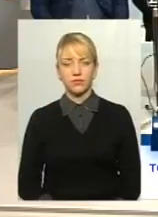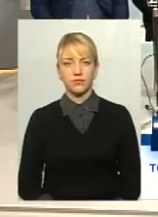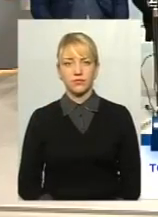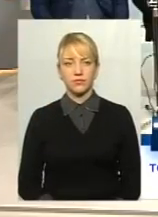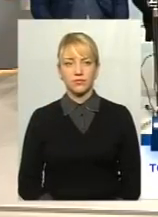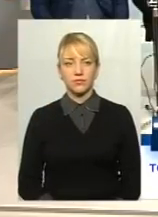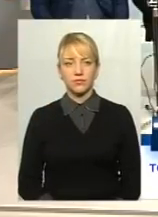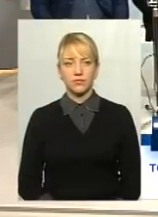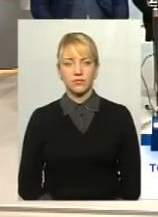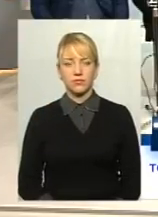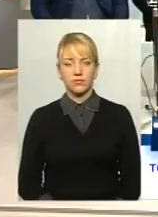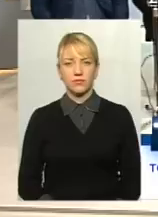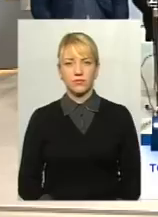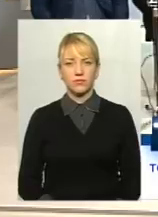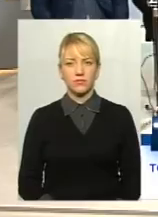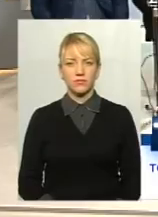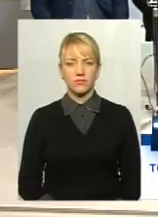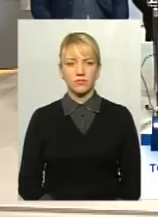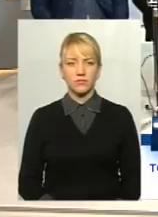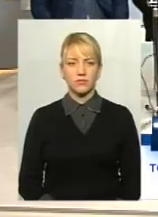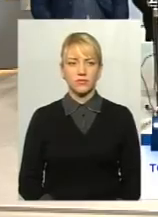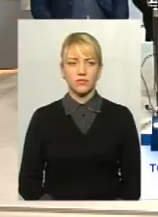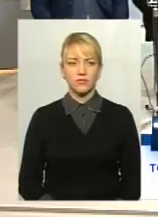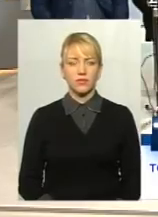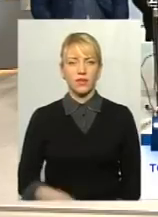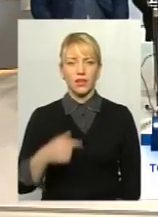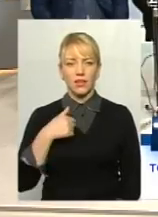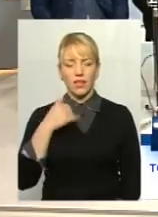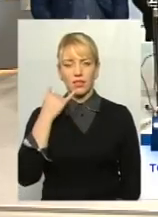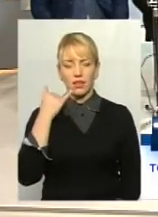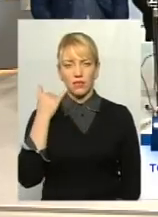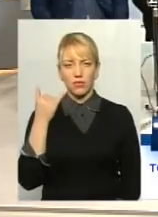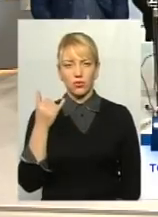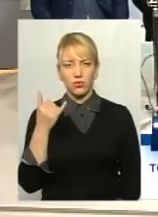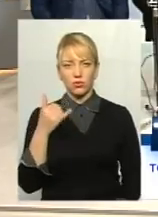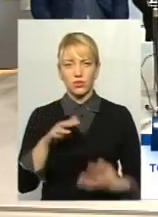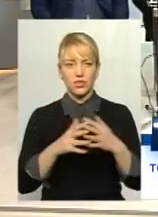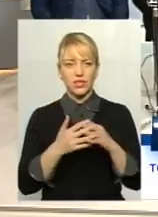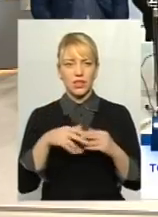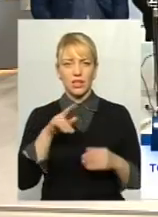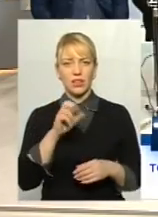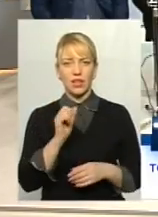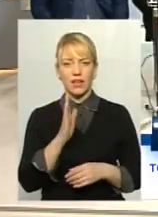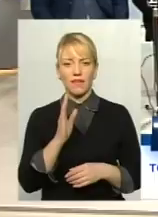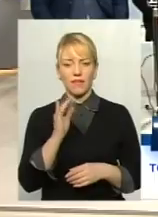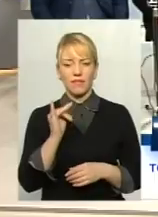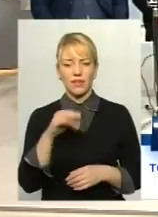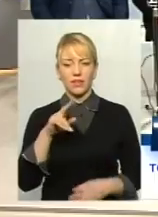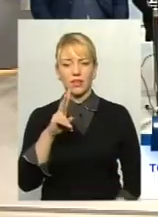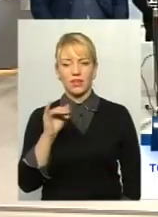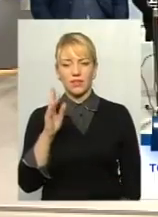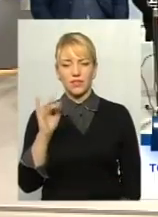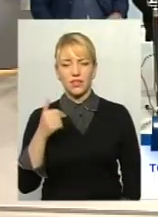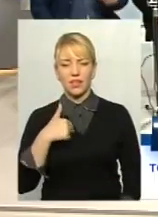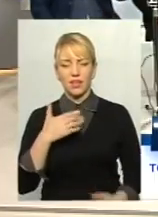А, алло. Я телефоную, я телефоную села Давидкович, я є власник земельного